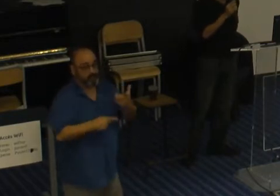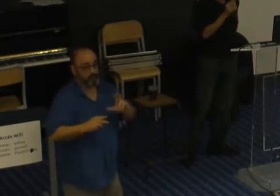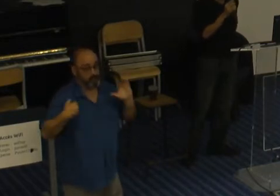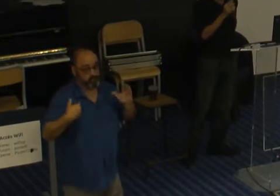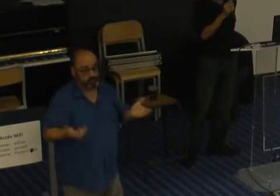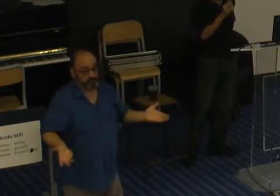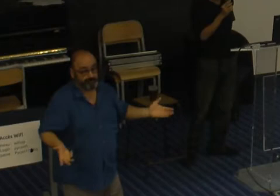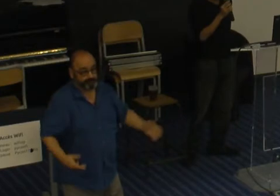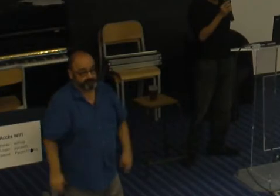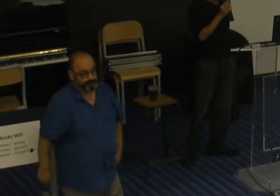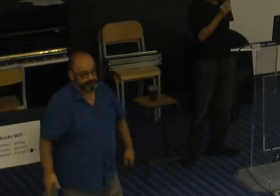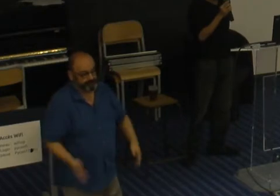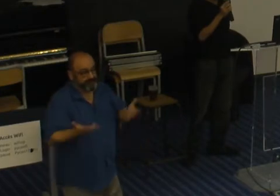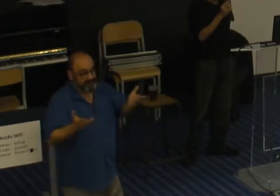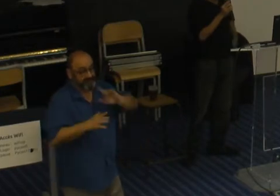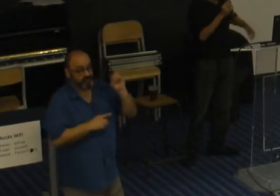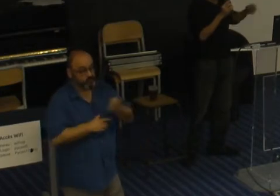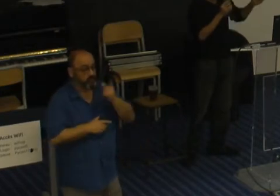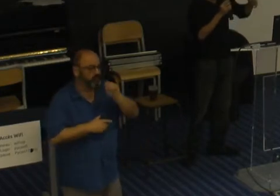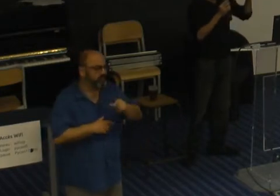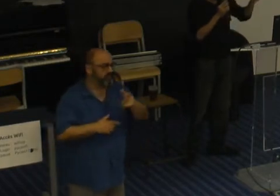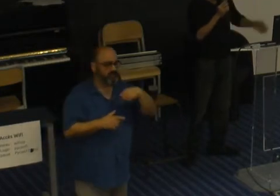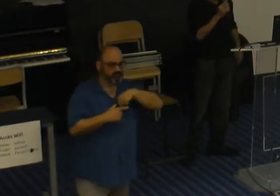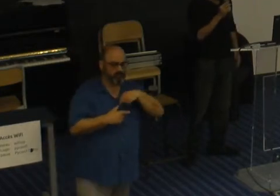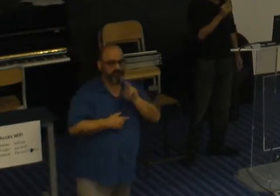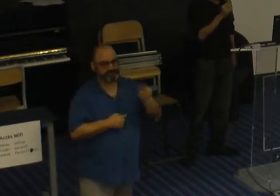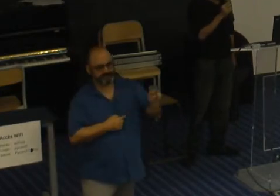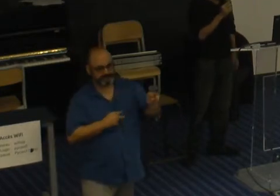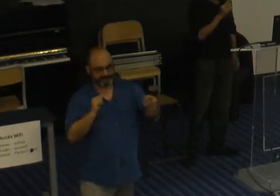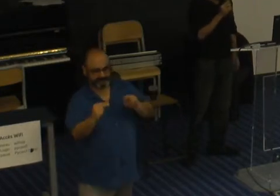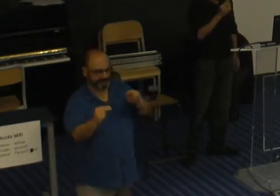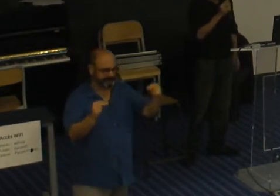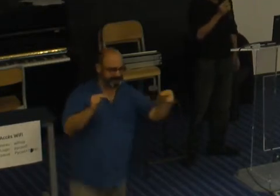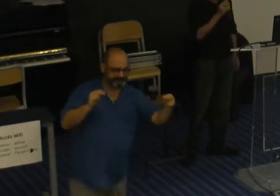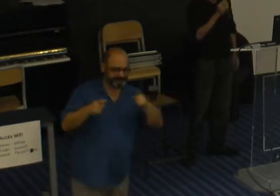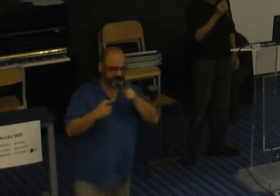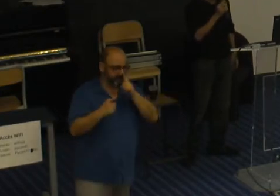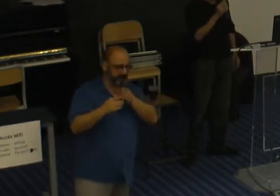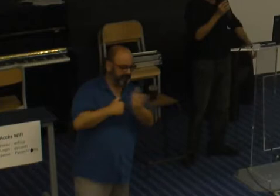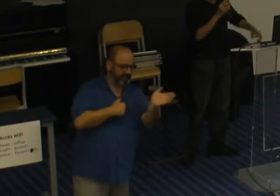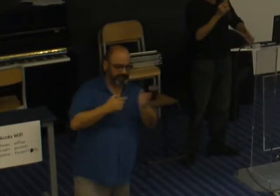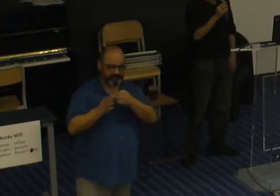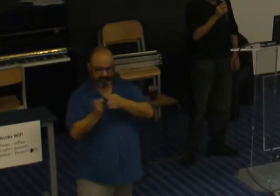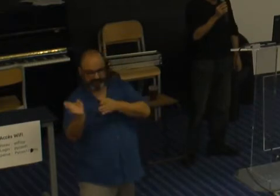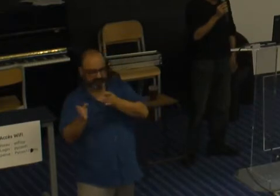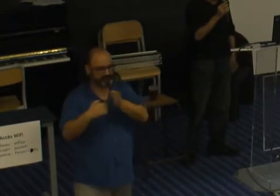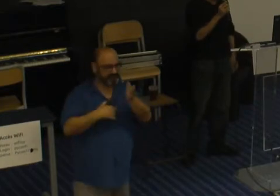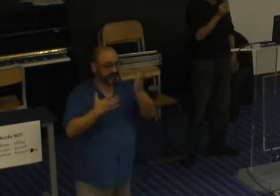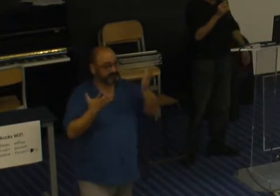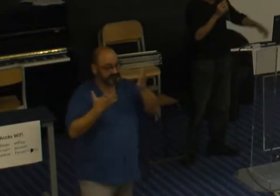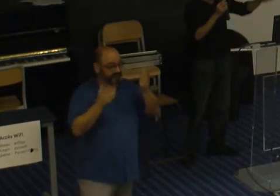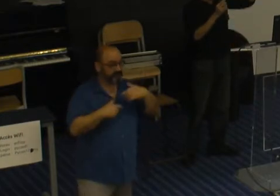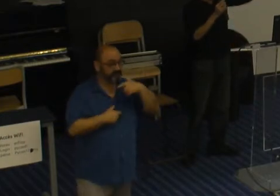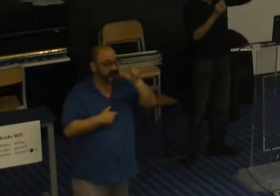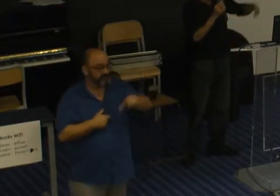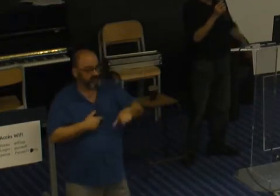quand tout le monde a un peu des biais envers les autres, voilà, je ne sais pas, il y a quelqu'un de telle origine